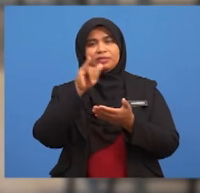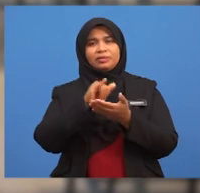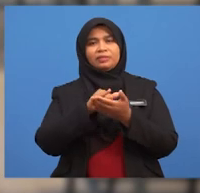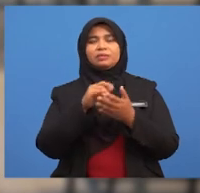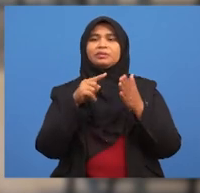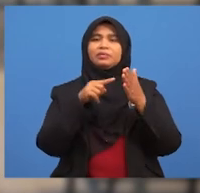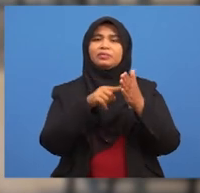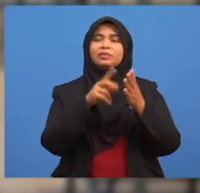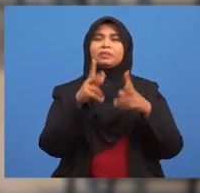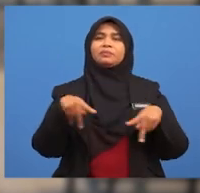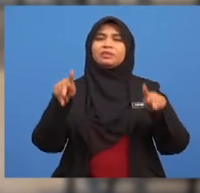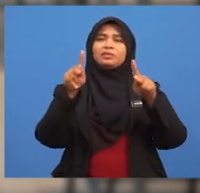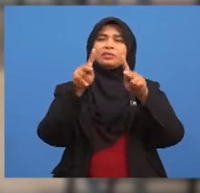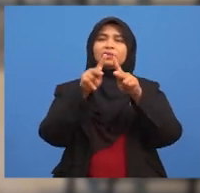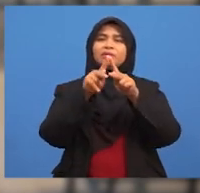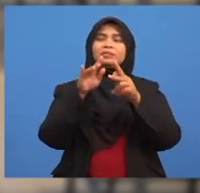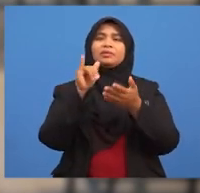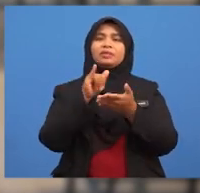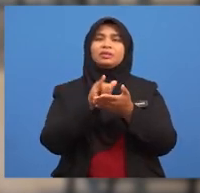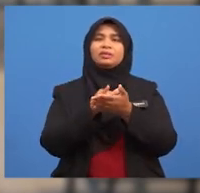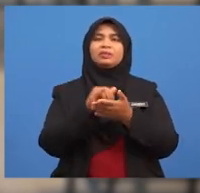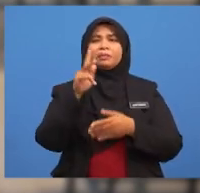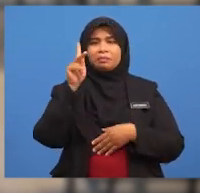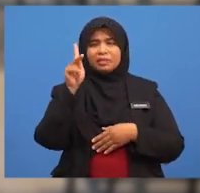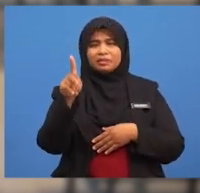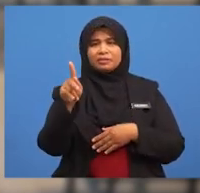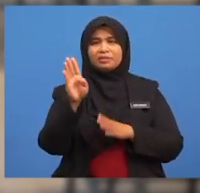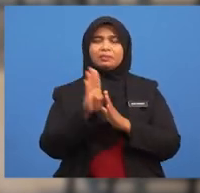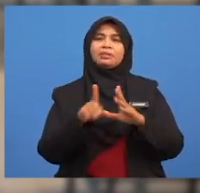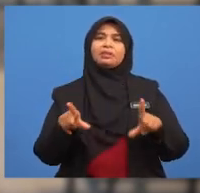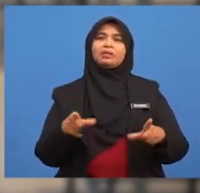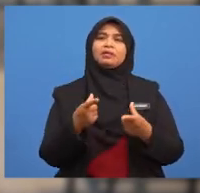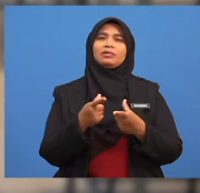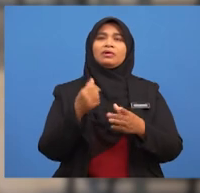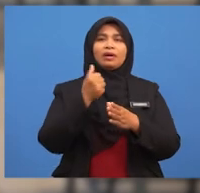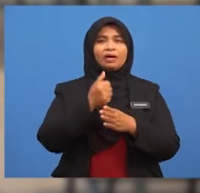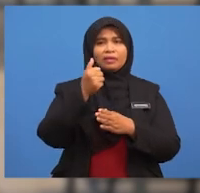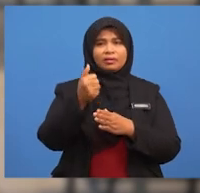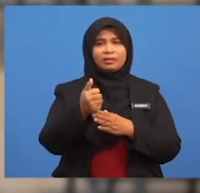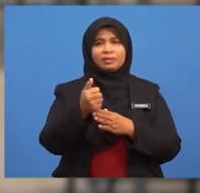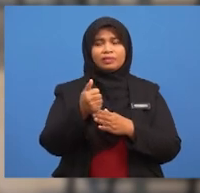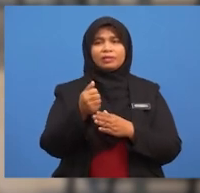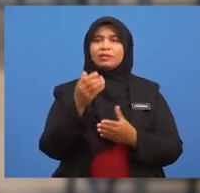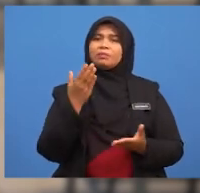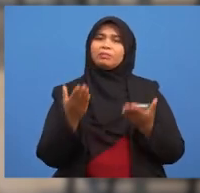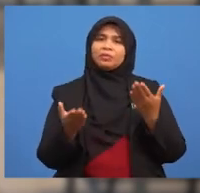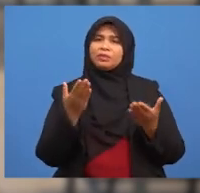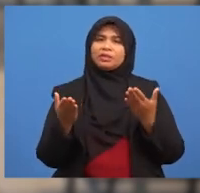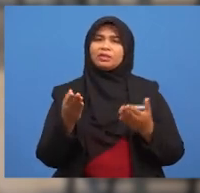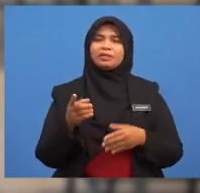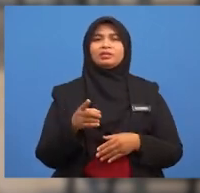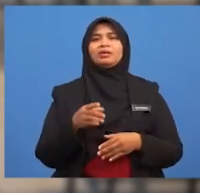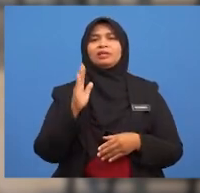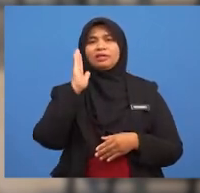peristiwa tersebut pasti berlaku Atau, berkemungkinan ia